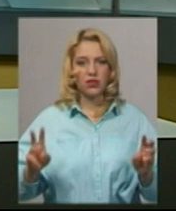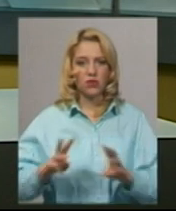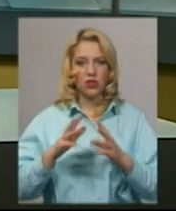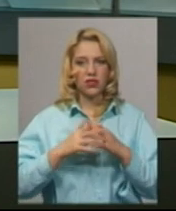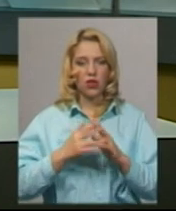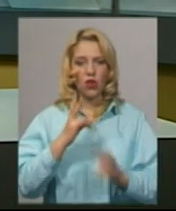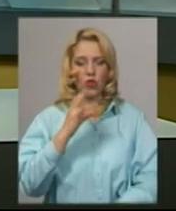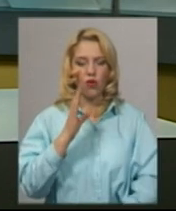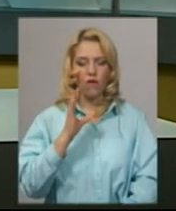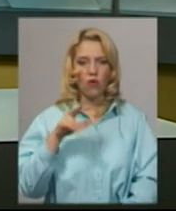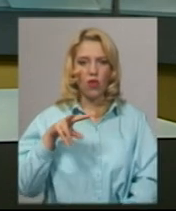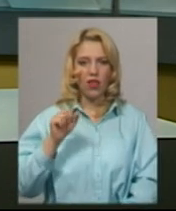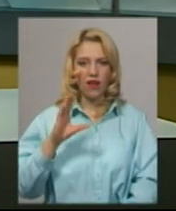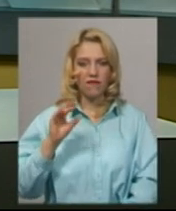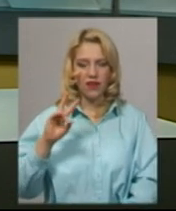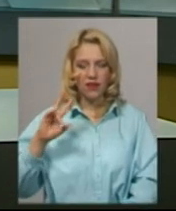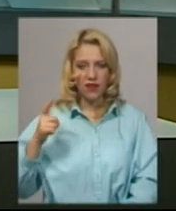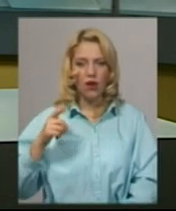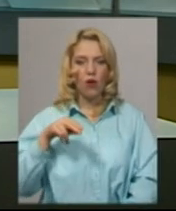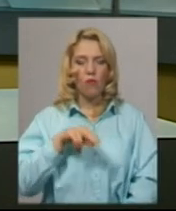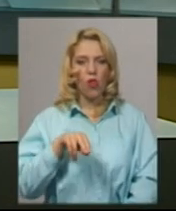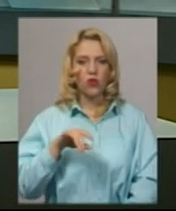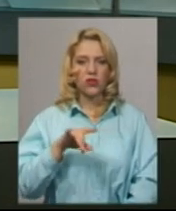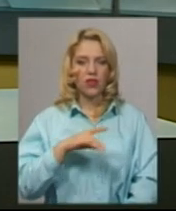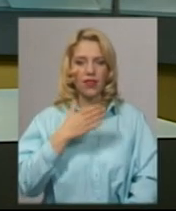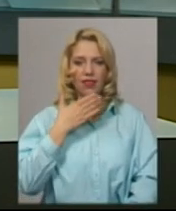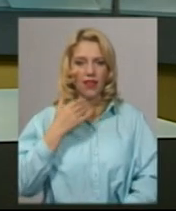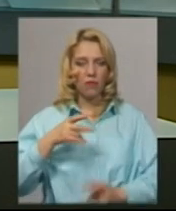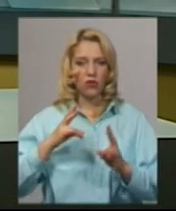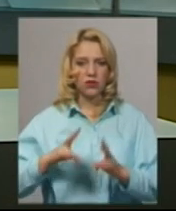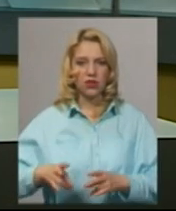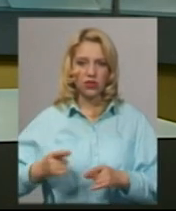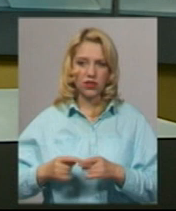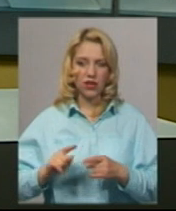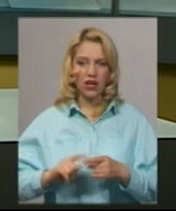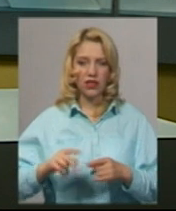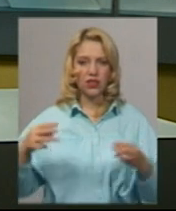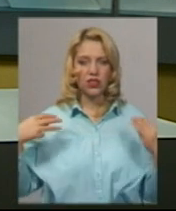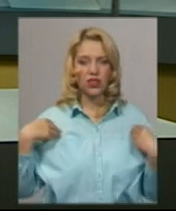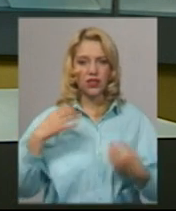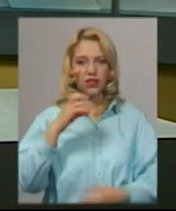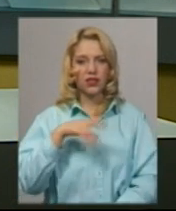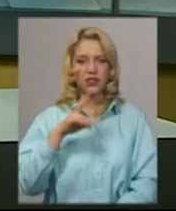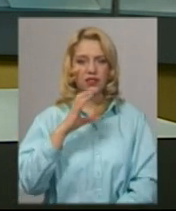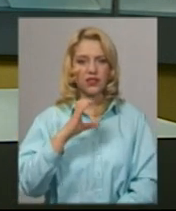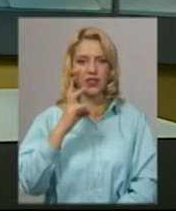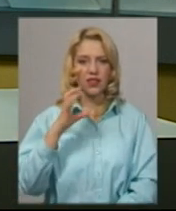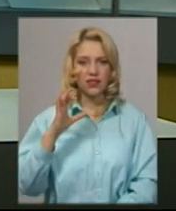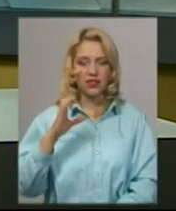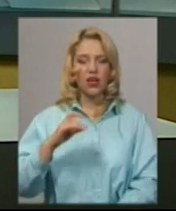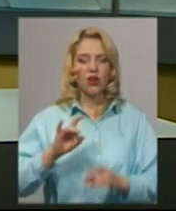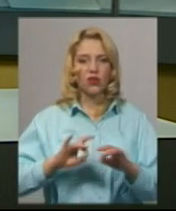Новолавонь Полонського району не постраждала. Начальник Полонського районного сектору ДСНС Олександр Гончаренко розповів